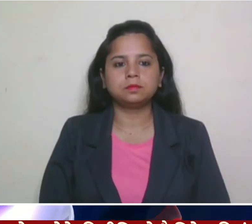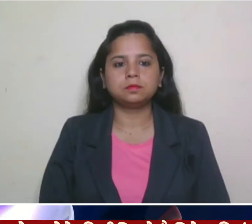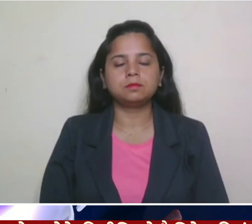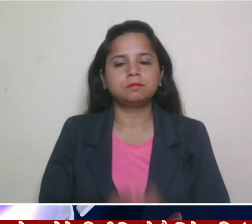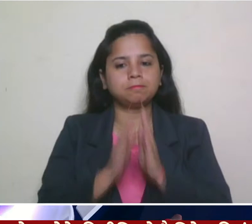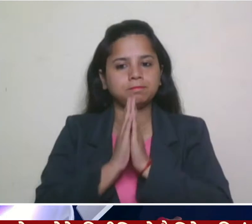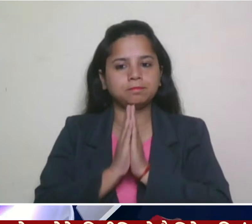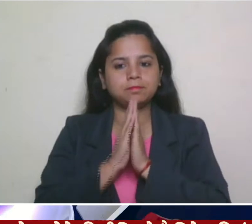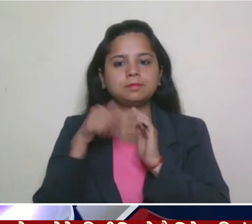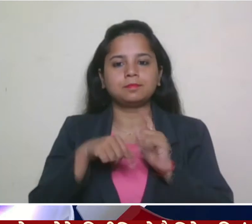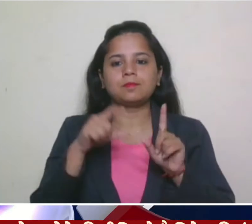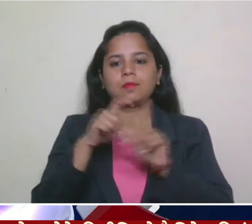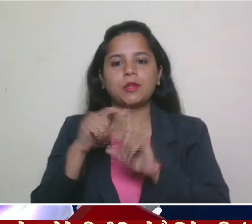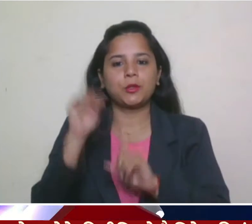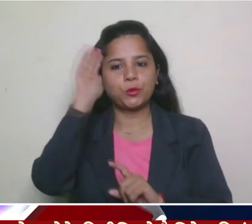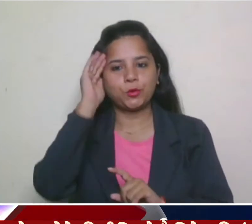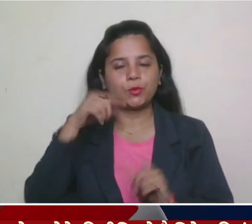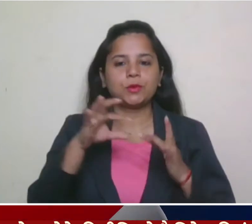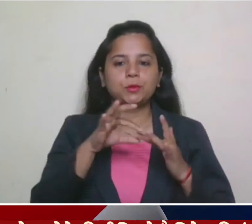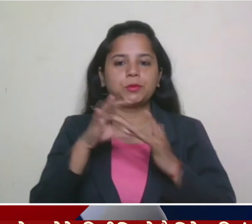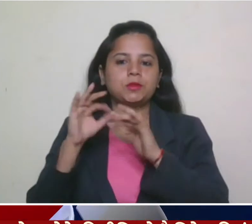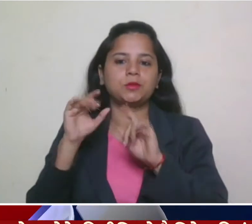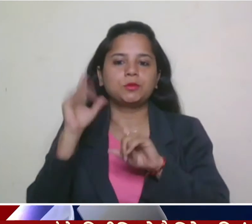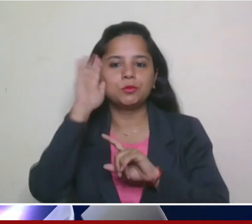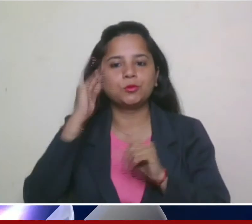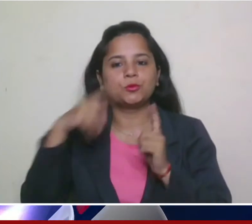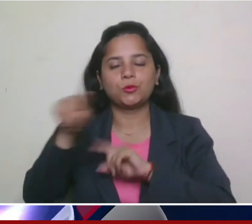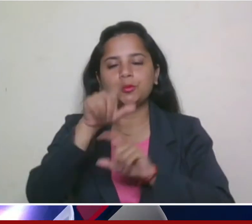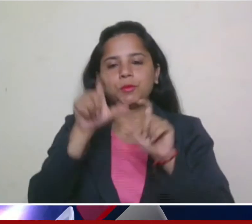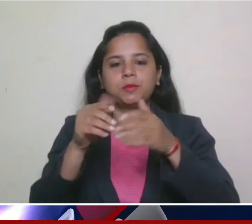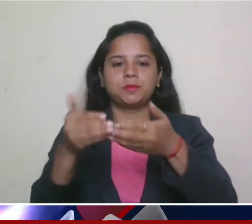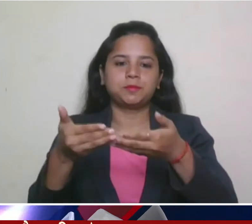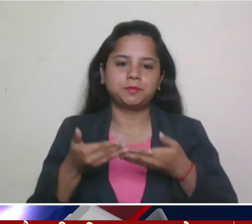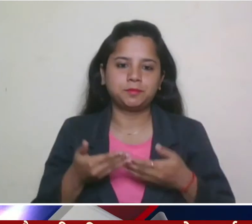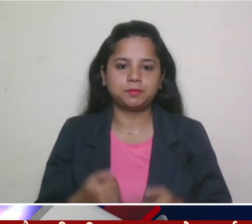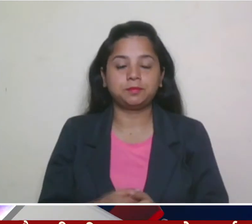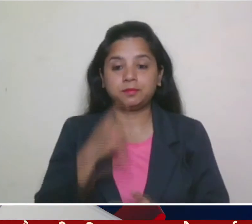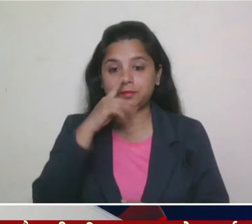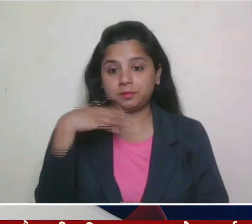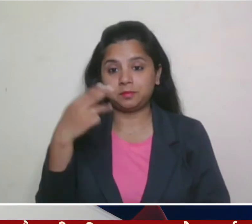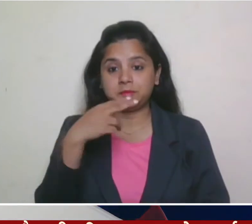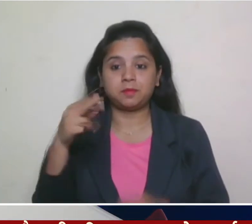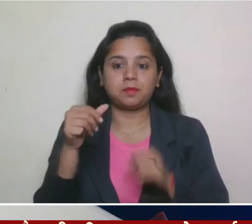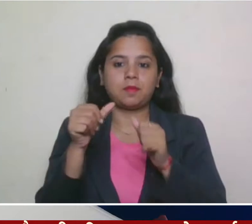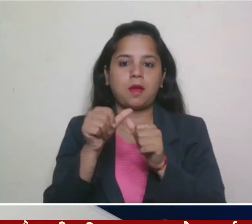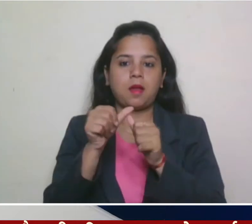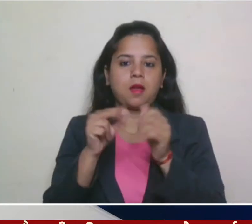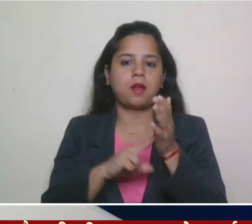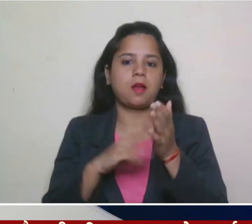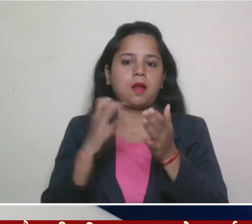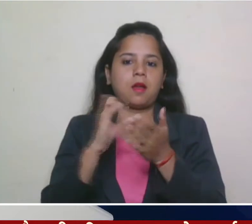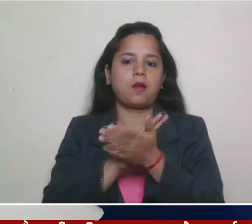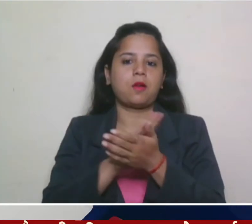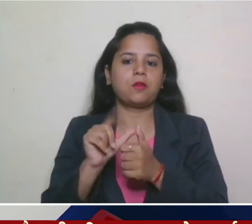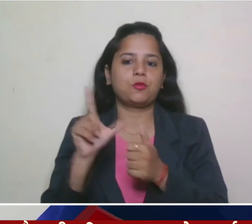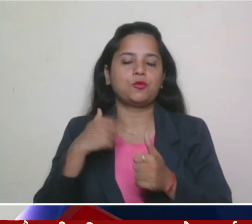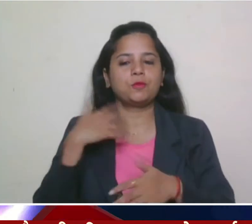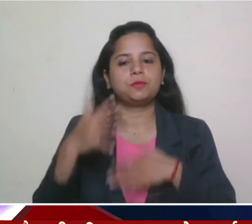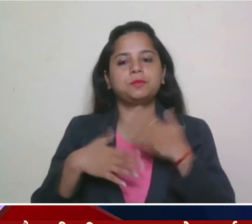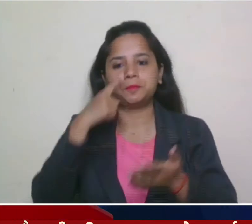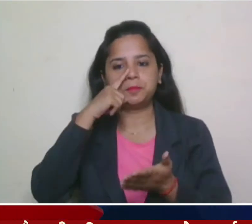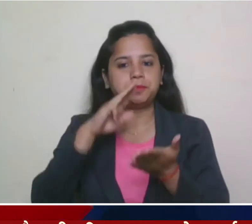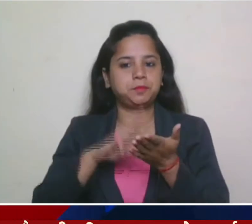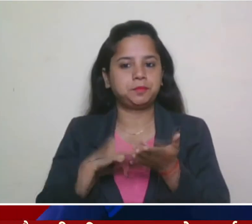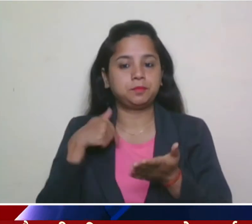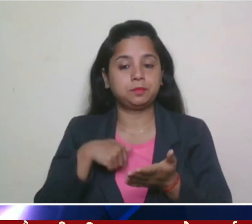नमस्कार डीडी न्यूस के इस विशेश विसामाचार प्रसारण में आप सभी का स्वागत है मैं हूँ आचल गुलाटे गुंबर और मिले साथ है मेरी सहयोगी मनीशा